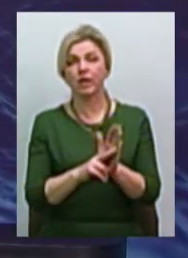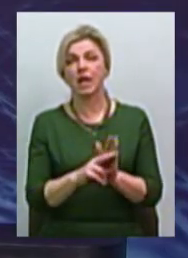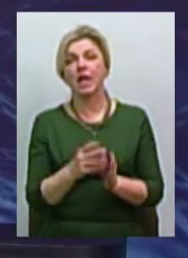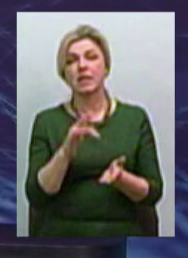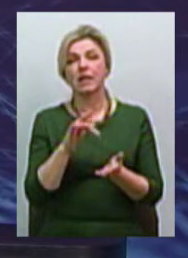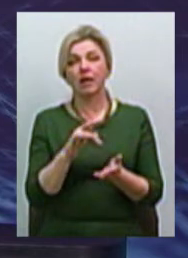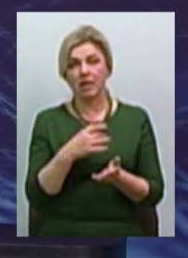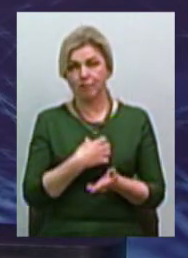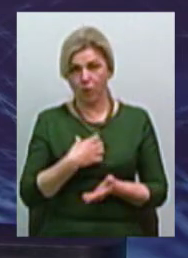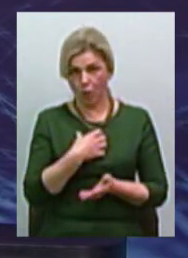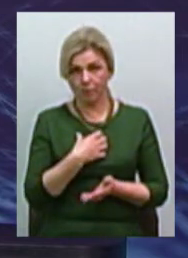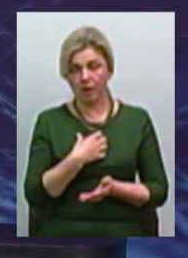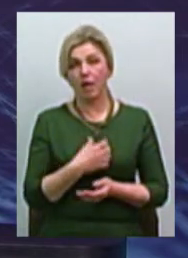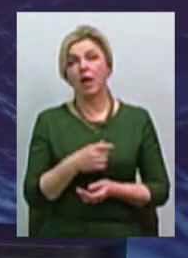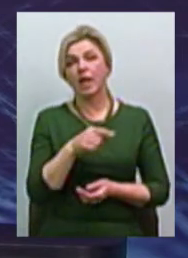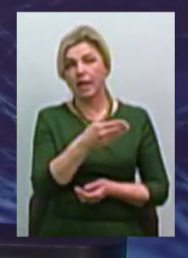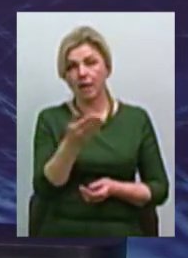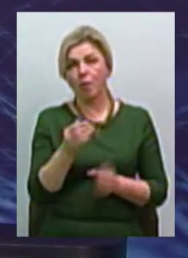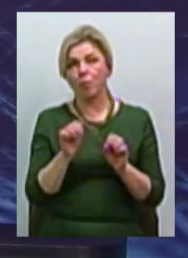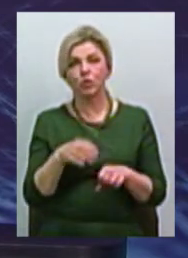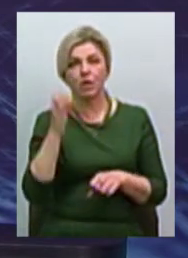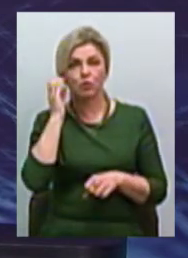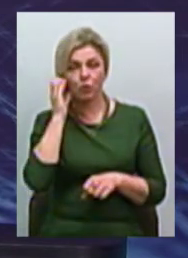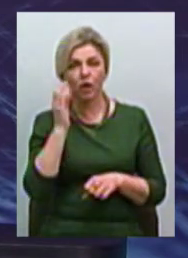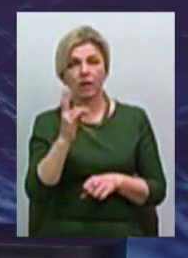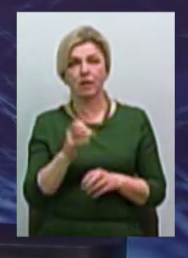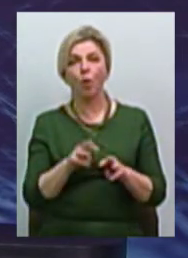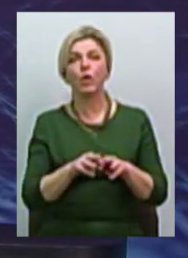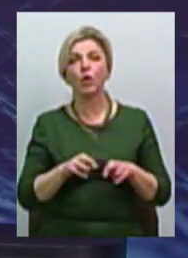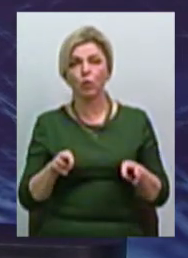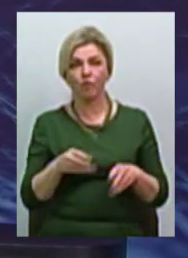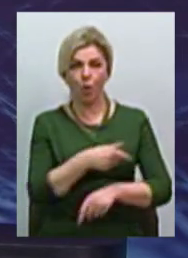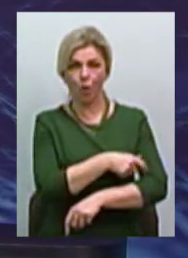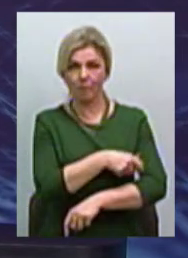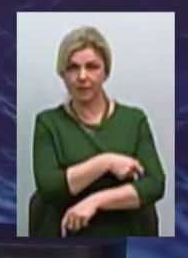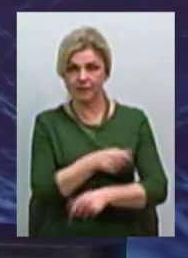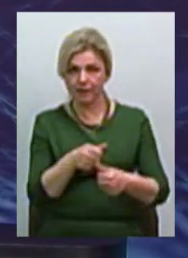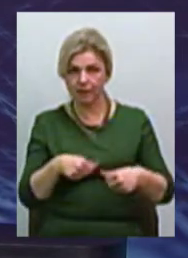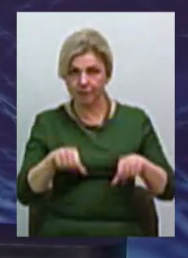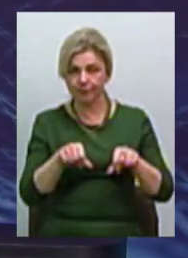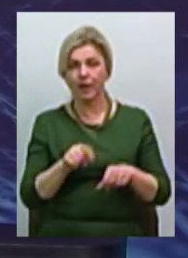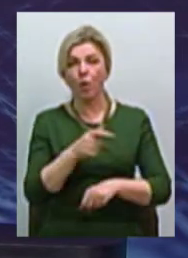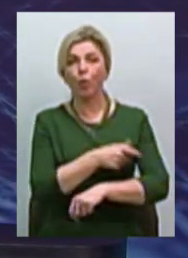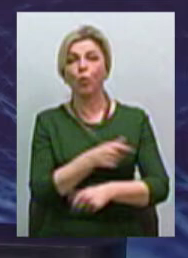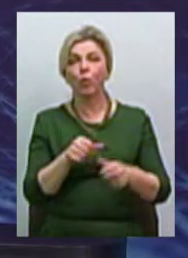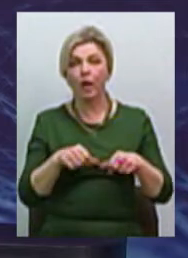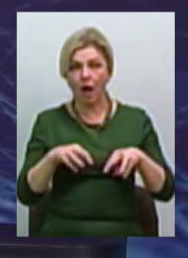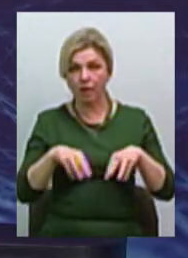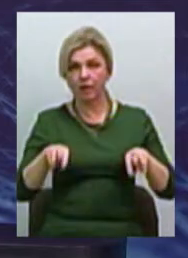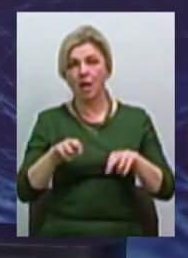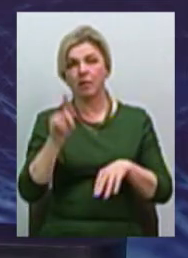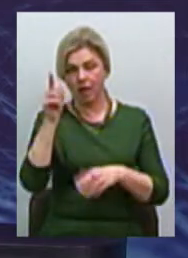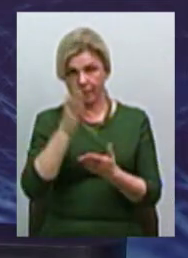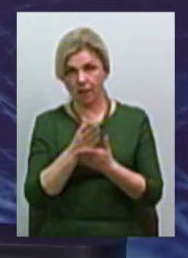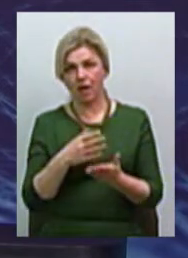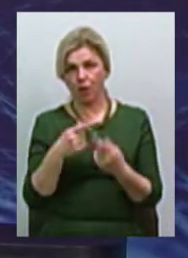органам виконавчої влади, то їх можна заслухати на урядовій комісії. Тобто в уряді також є комісія з питань погашення заборгованості з виплати